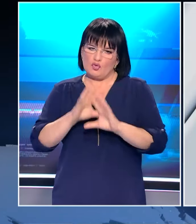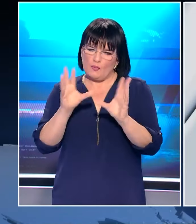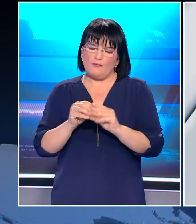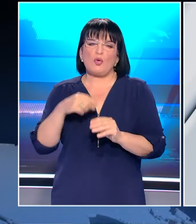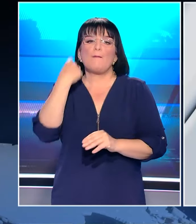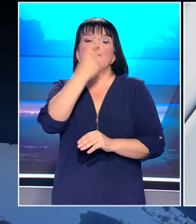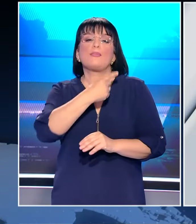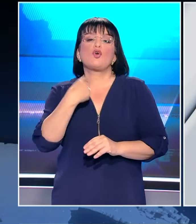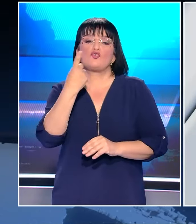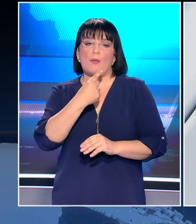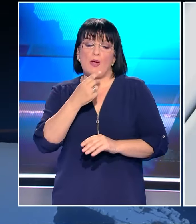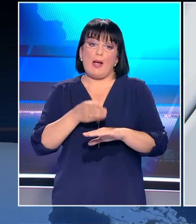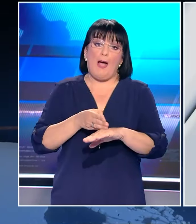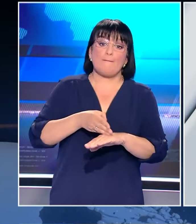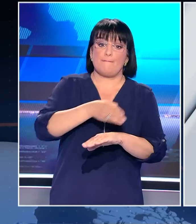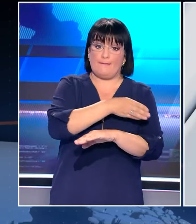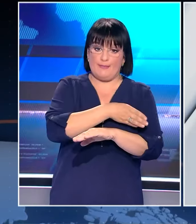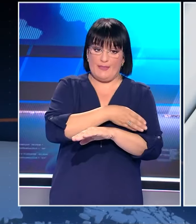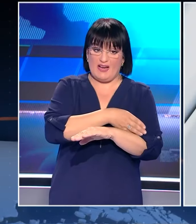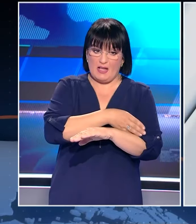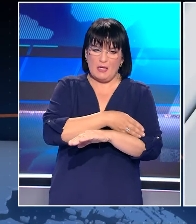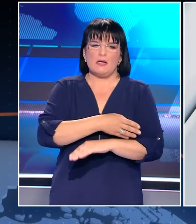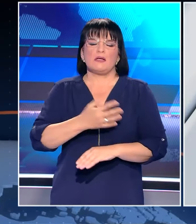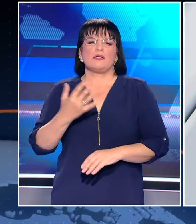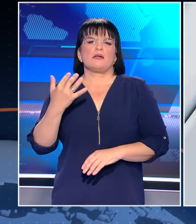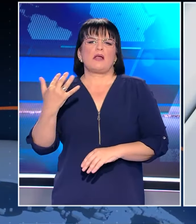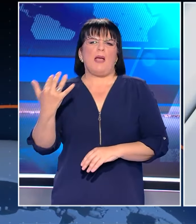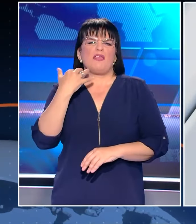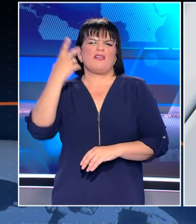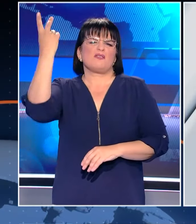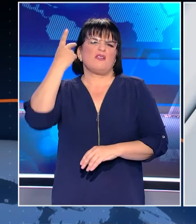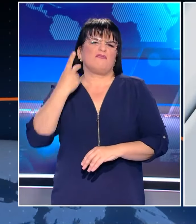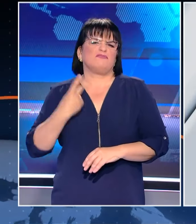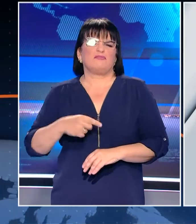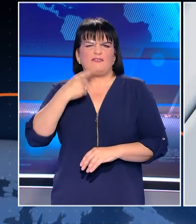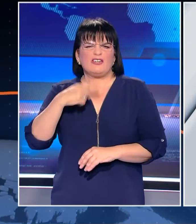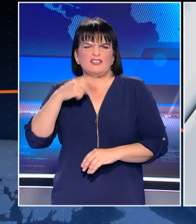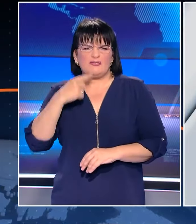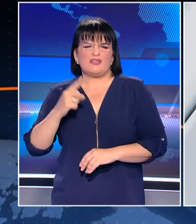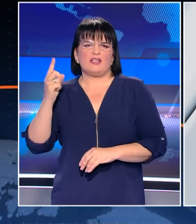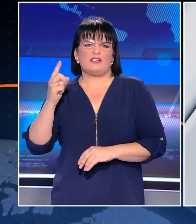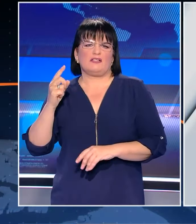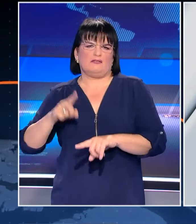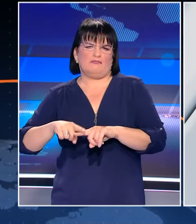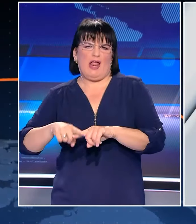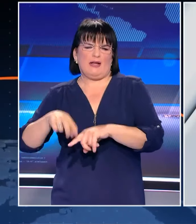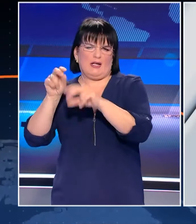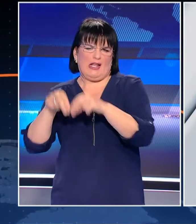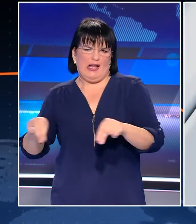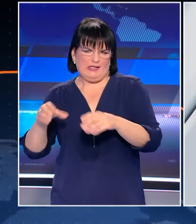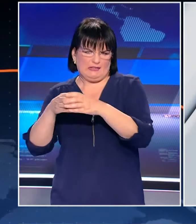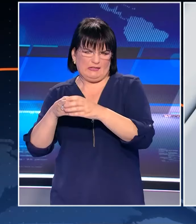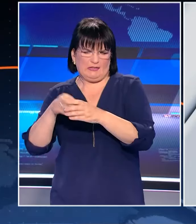προσωπικό. Προηγήθηκε μια χηδαία επίθεση του ενός βουλευτή του κυρίου Γραμμένου